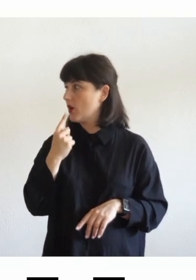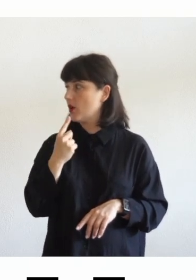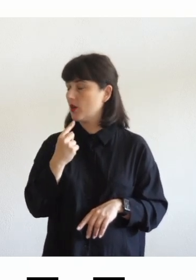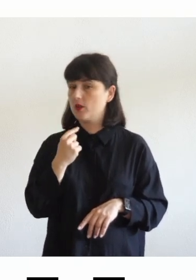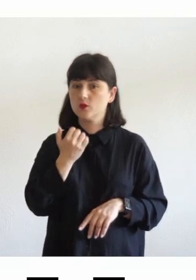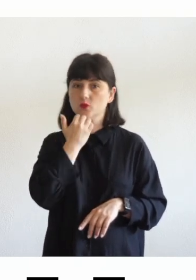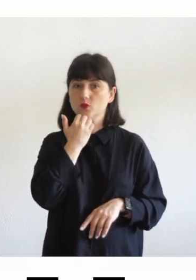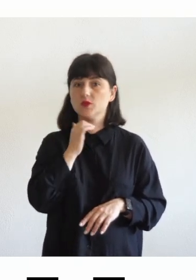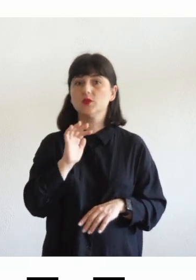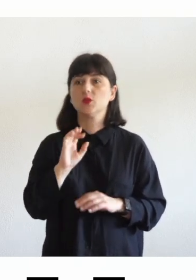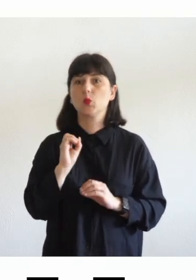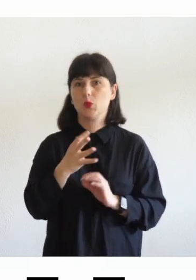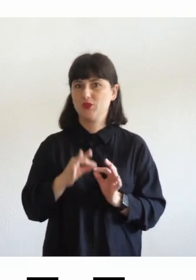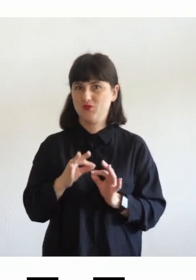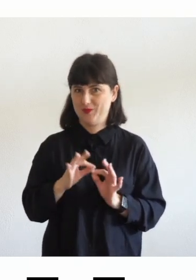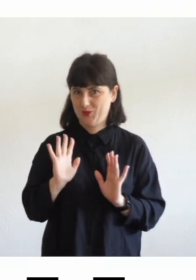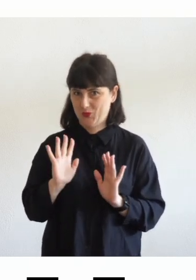quanti ci siamo